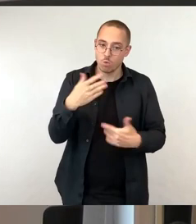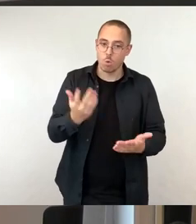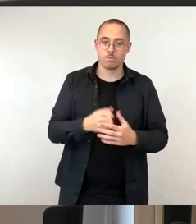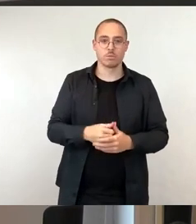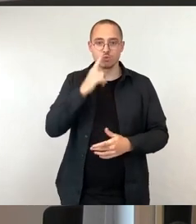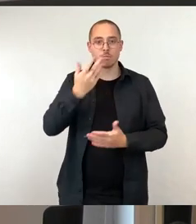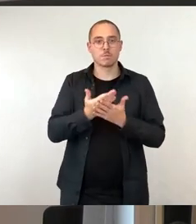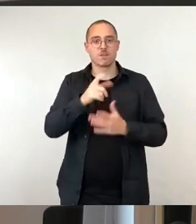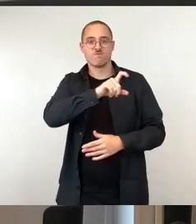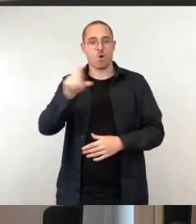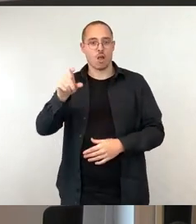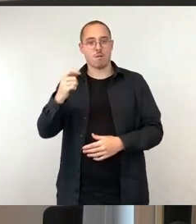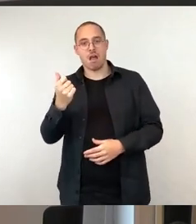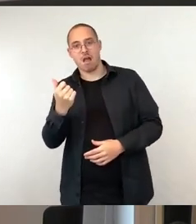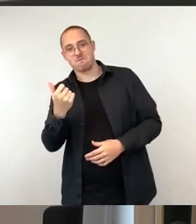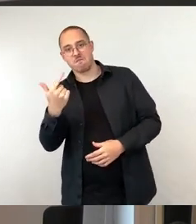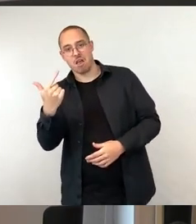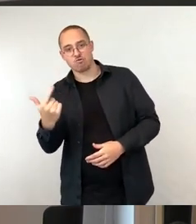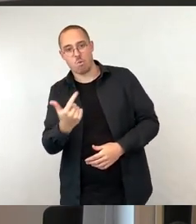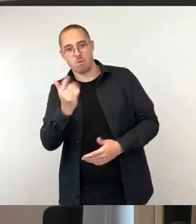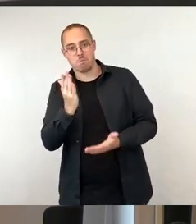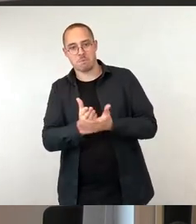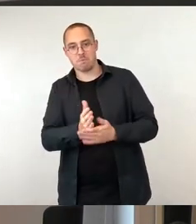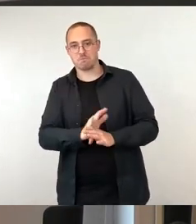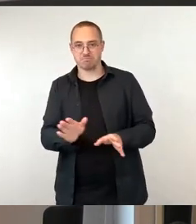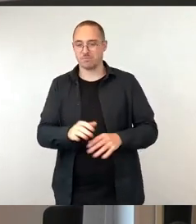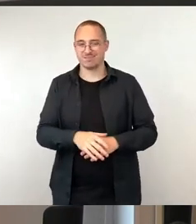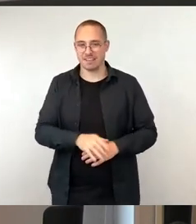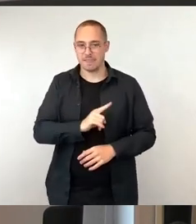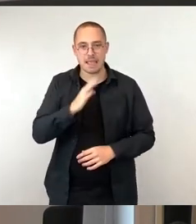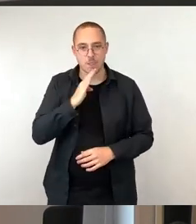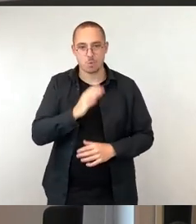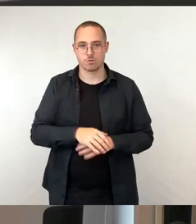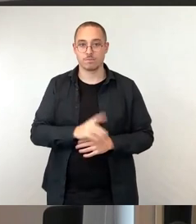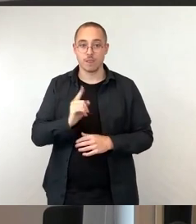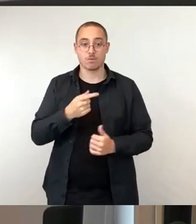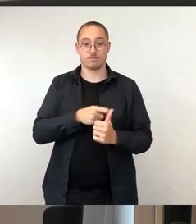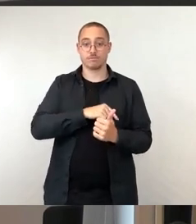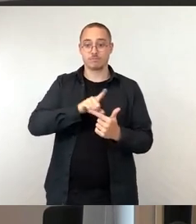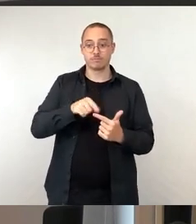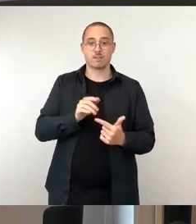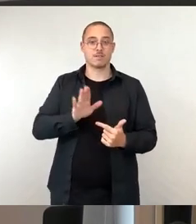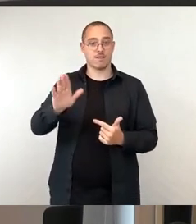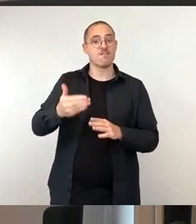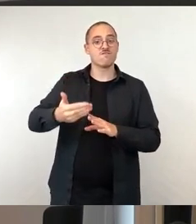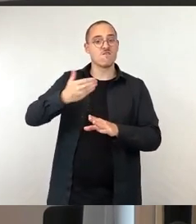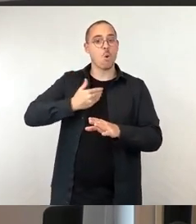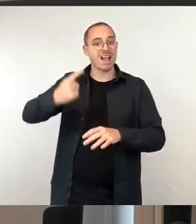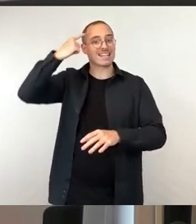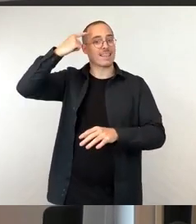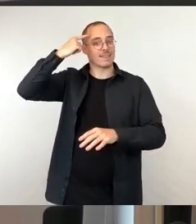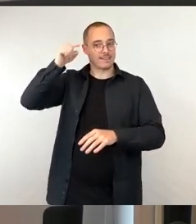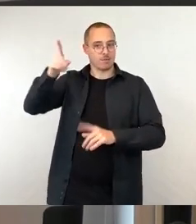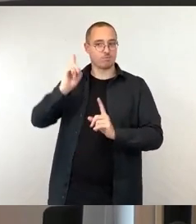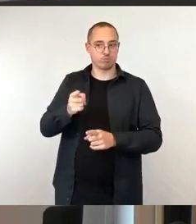der Person berücksichtigt werden und wenn sie freiwillig aufgenommen wird. Und wenn das alles zutrifft, dann können Arbeitsgelegenheiten